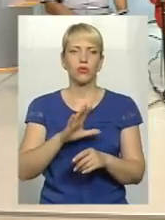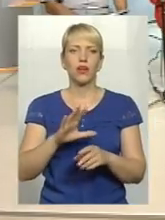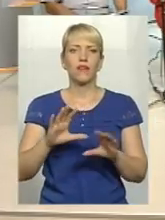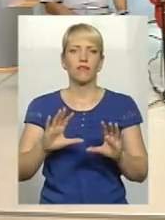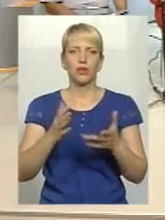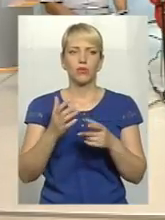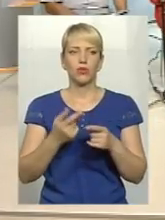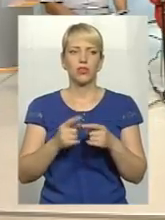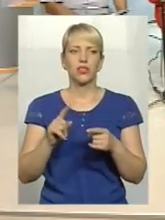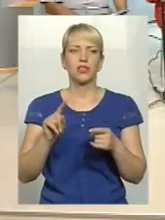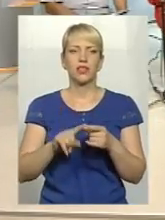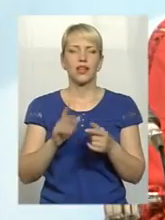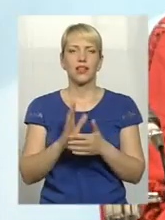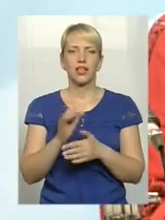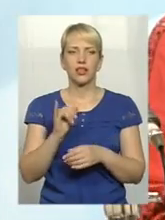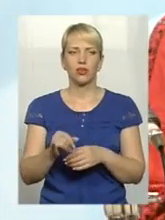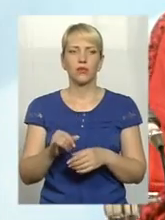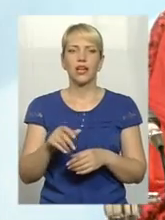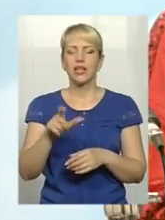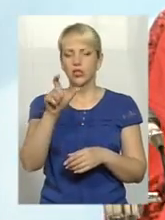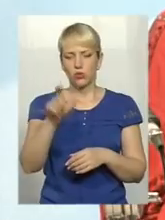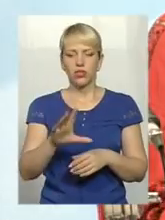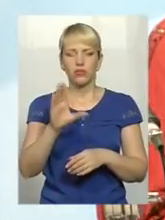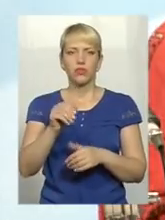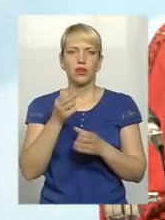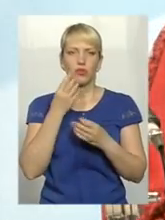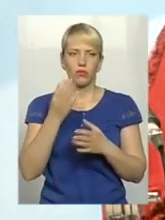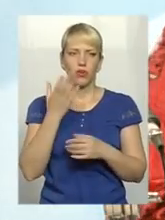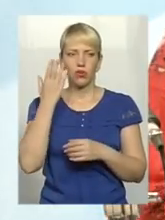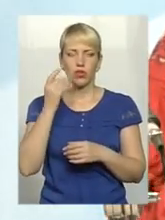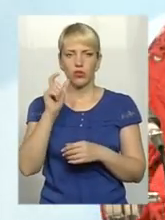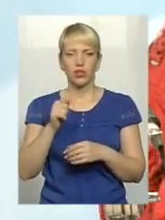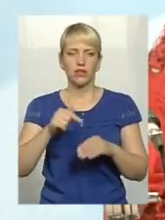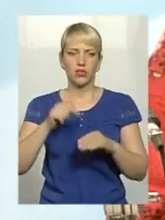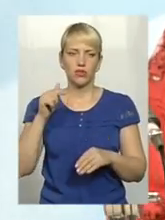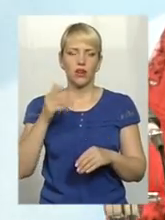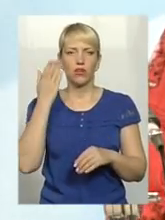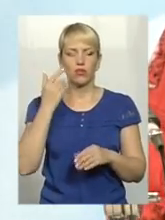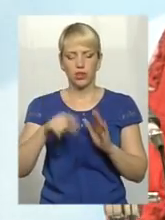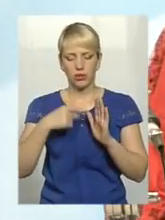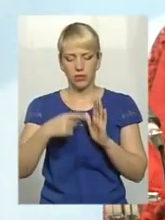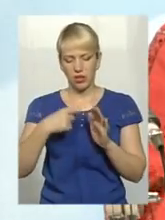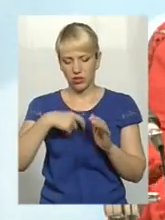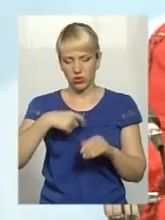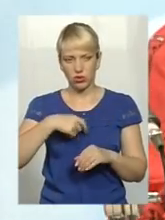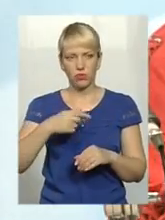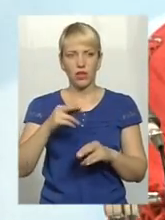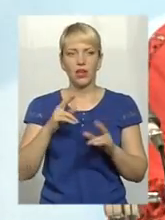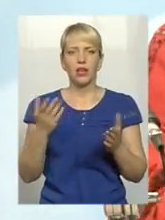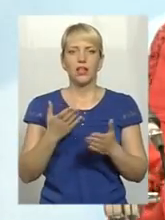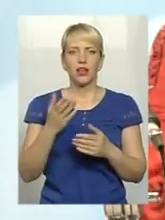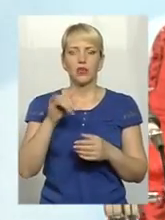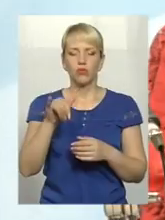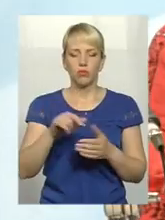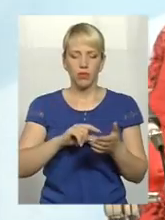недобре. Тобто з ним все добре. Коли він почне це відчувати, коли він задасть собі питання, як каже Володя, який в нього план,